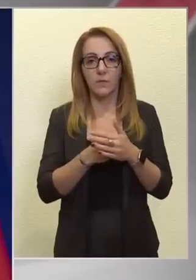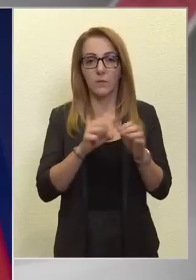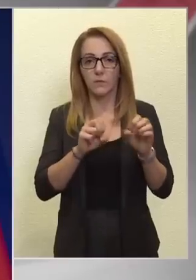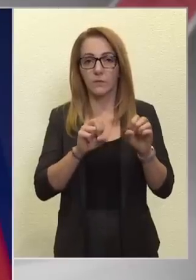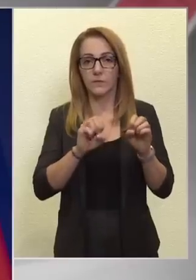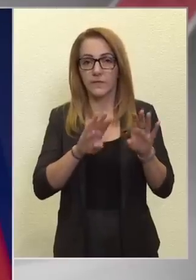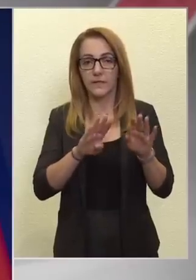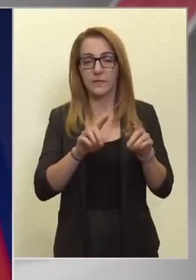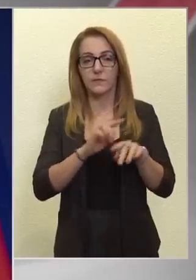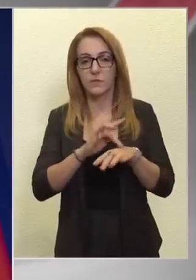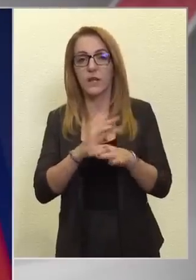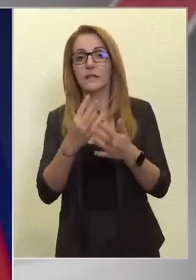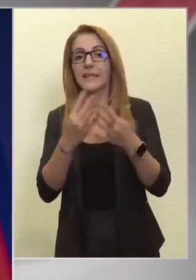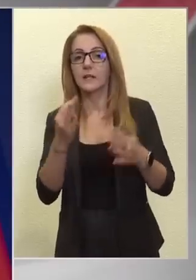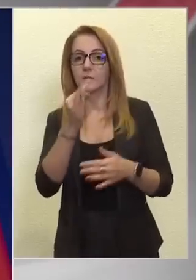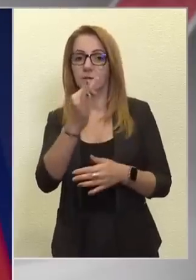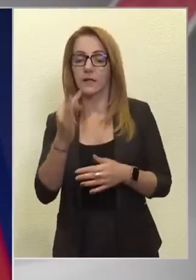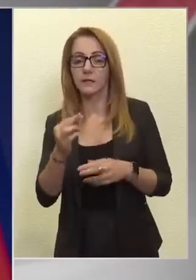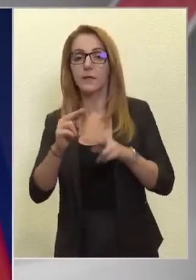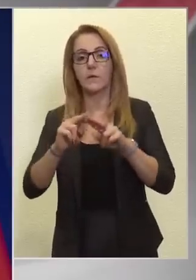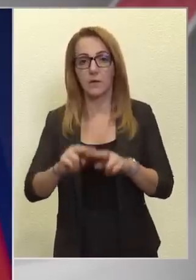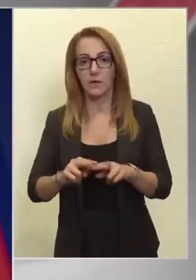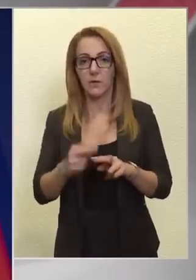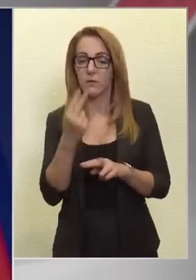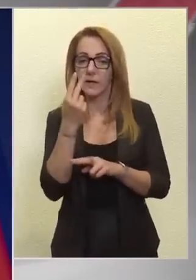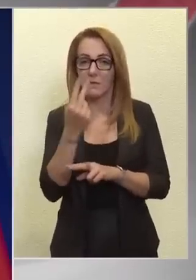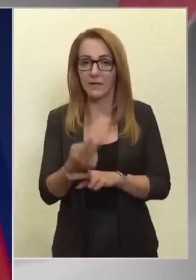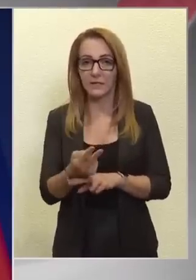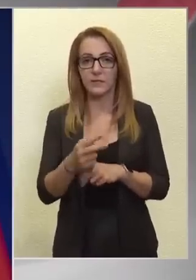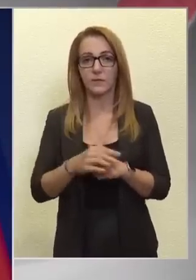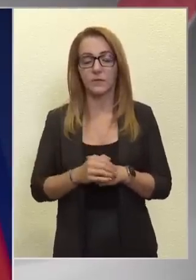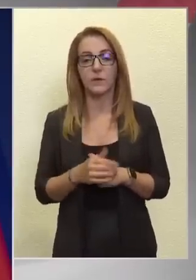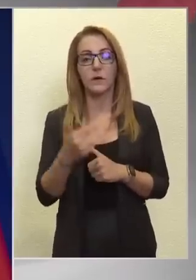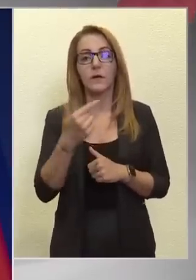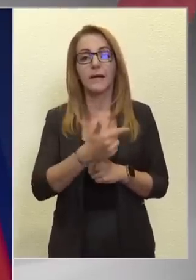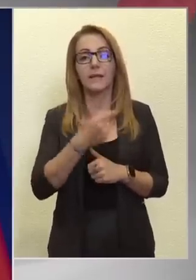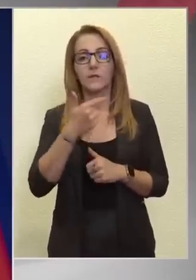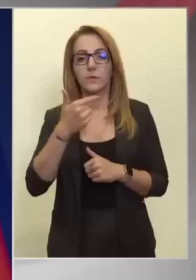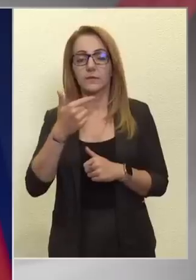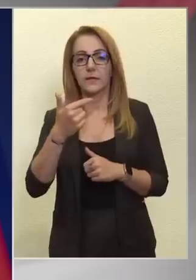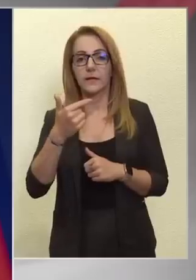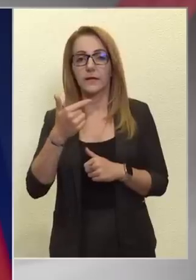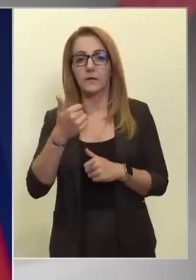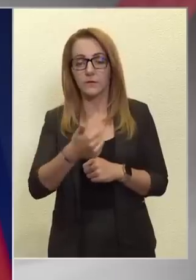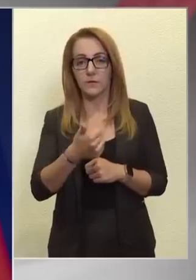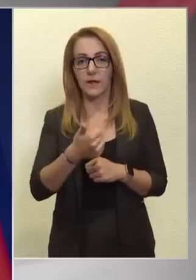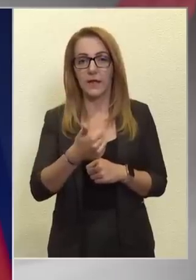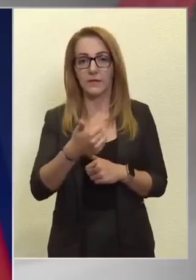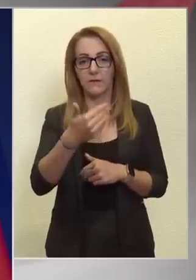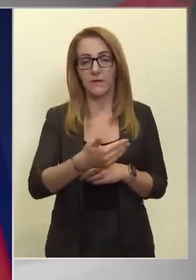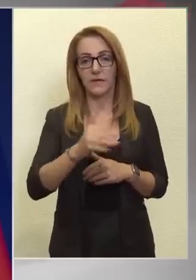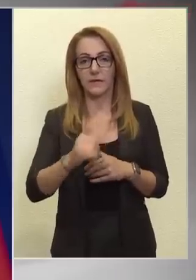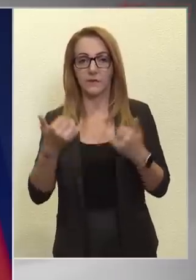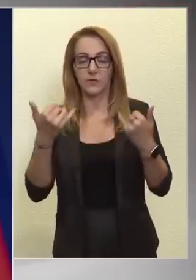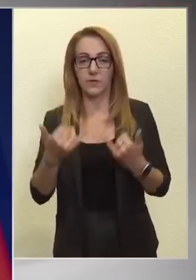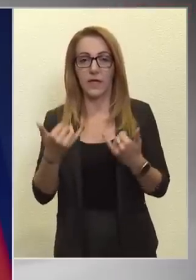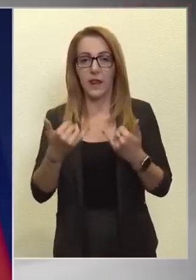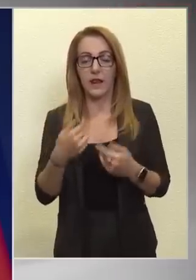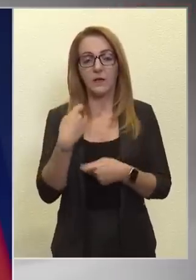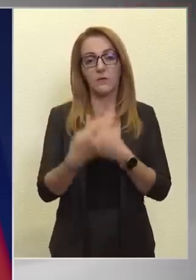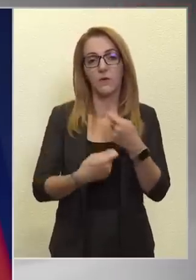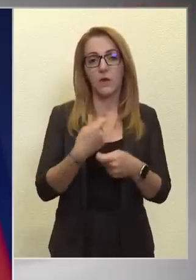90%-ban maradjon meg. Tehát megnézzük lényegében 2021 végén, illetve jelenleg a